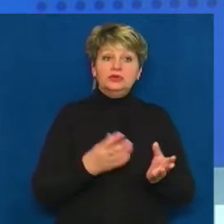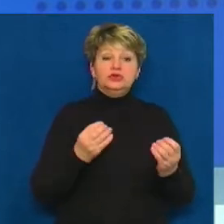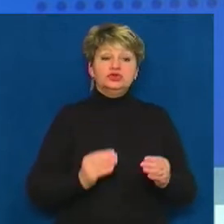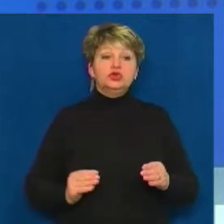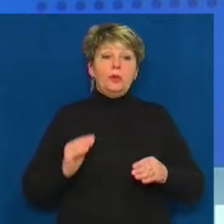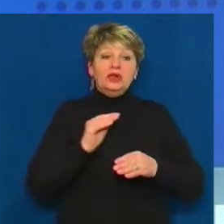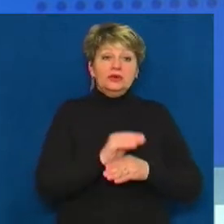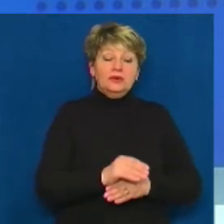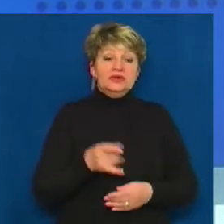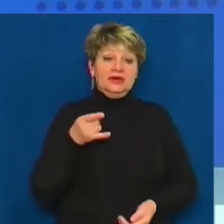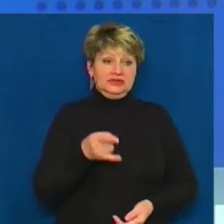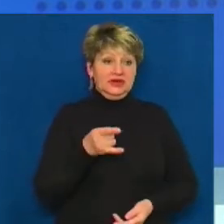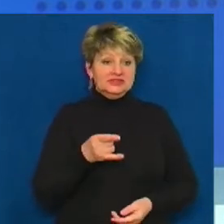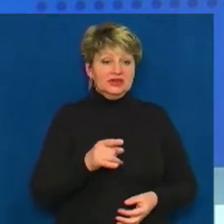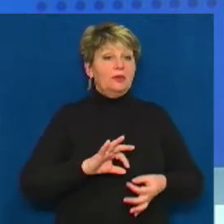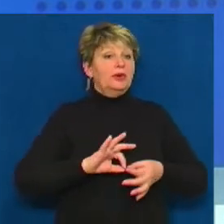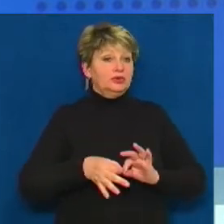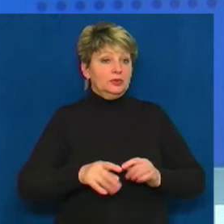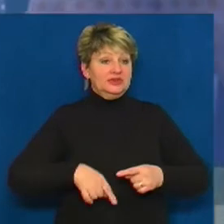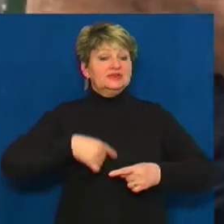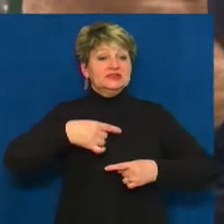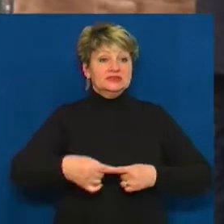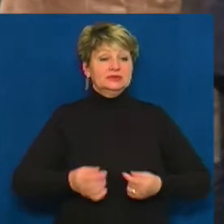соціальне таксі. Подробиці – в наступному сюжеті.